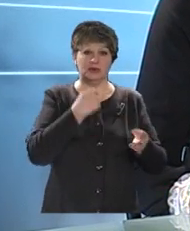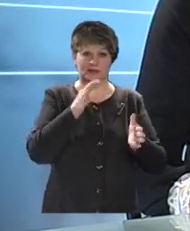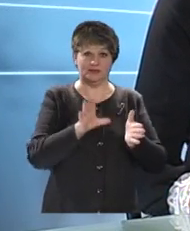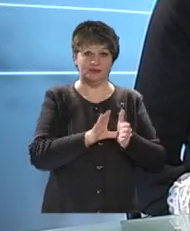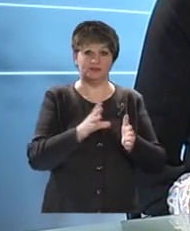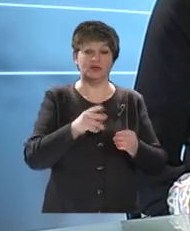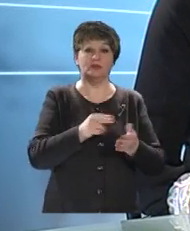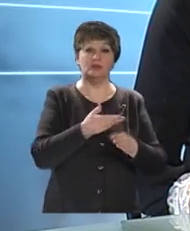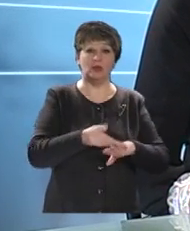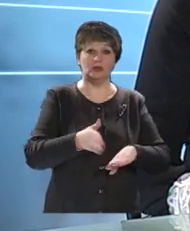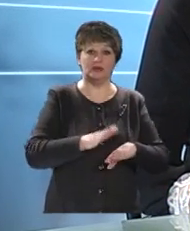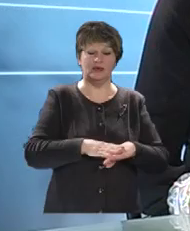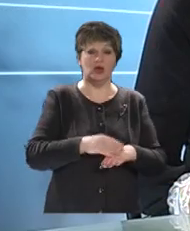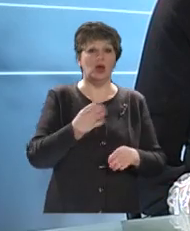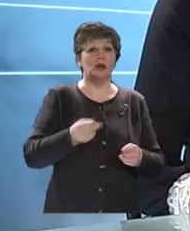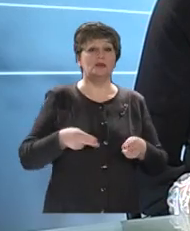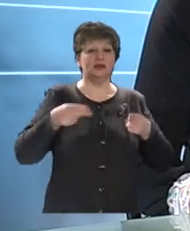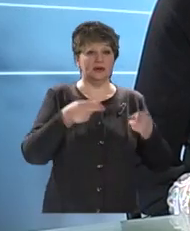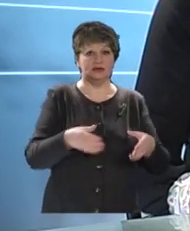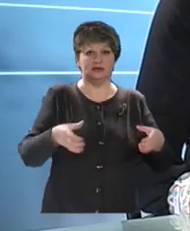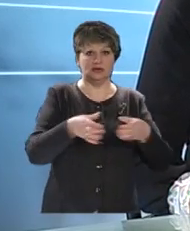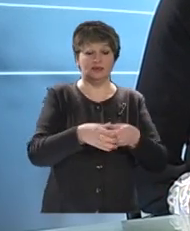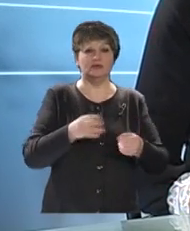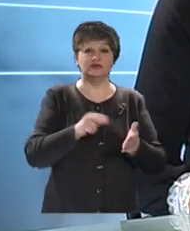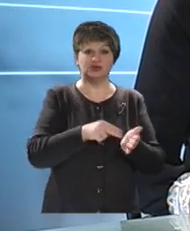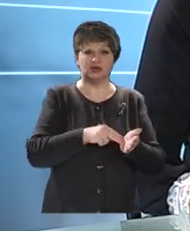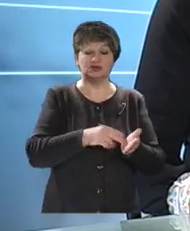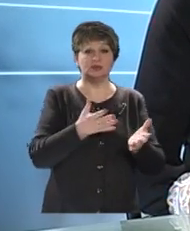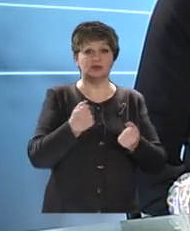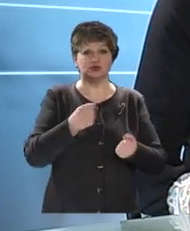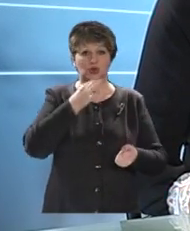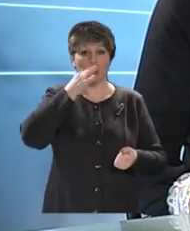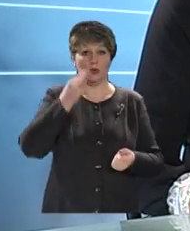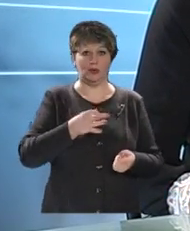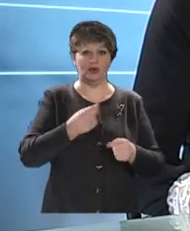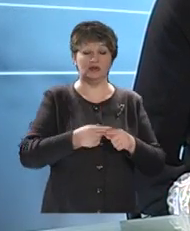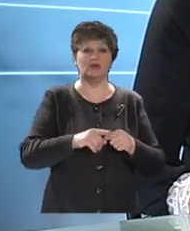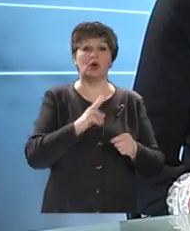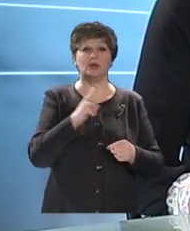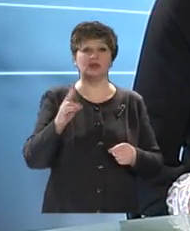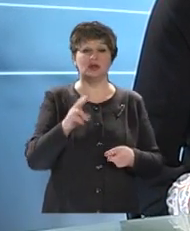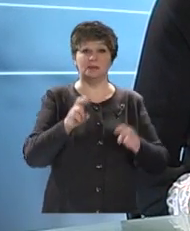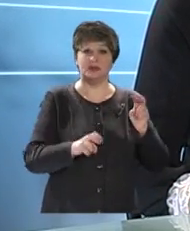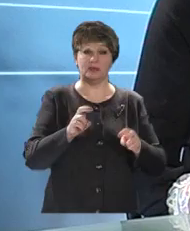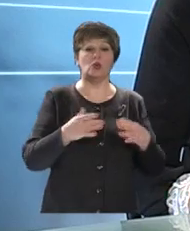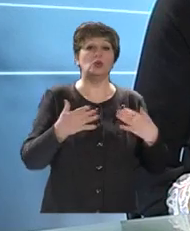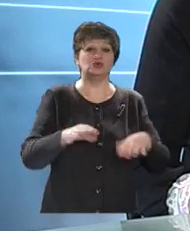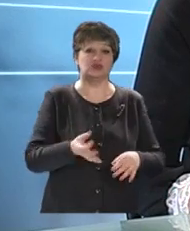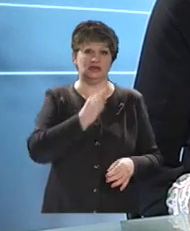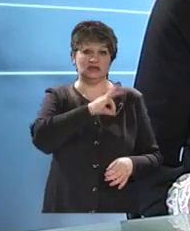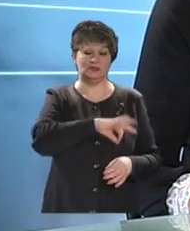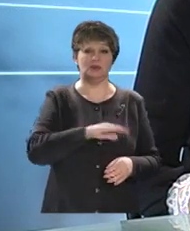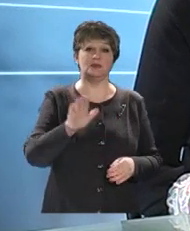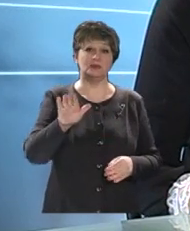Полтаві. Вивчити черкаський досвід, звідти прибула делегація. Черкаси Теплокомуненерго – піонер у цій справі. Комунальне підприємство вже